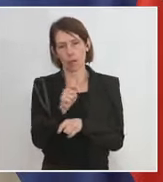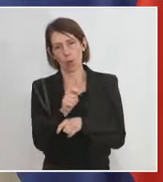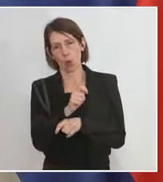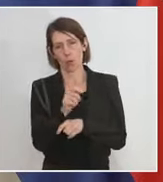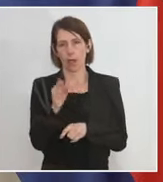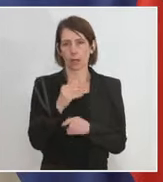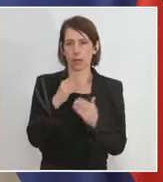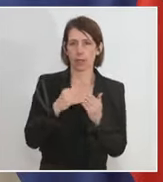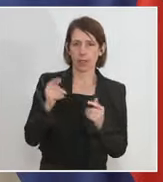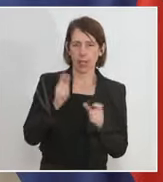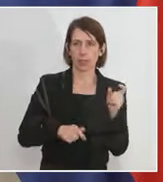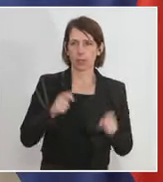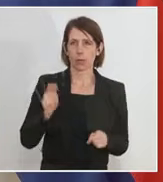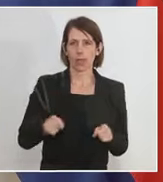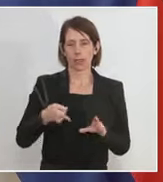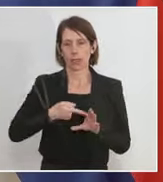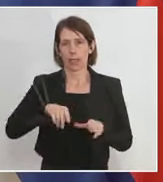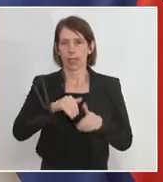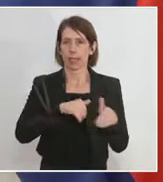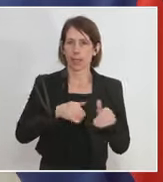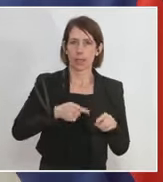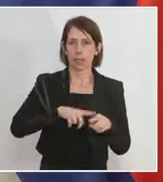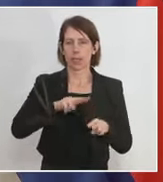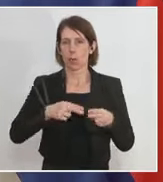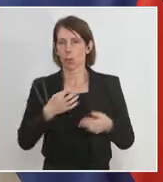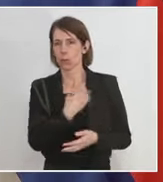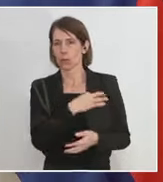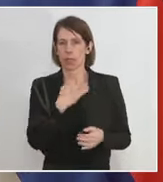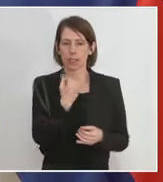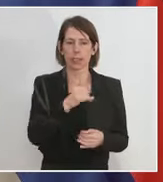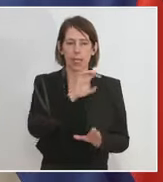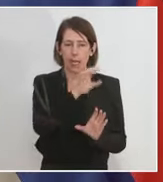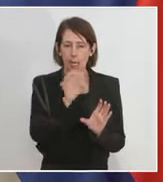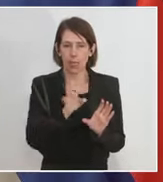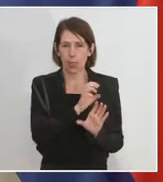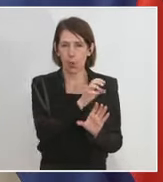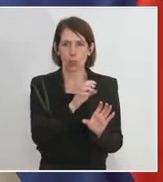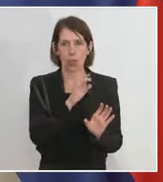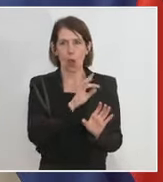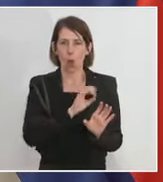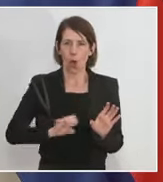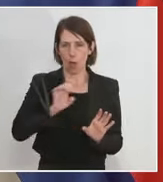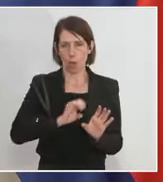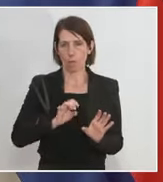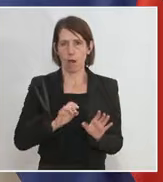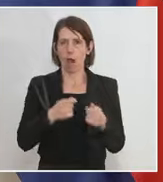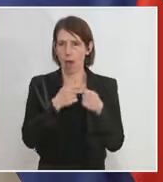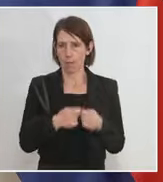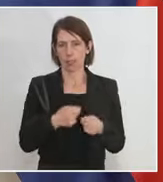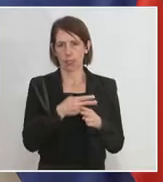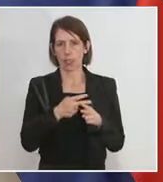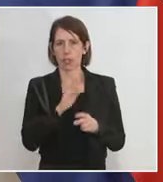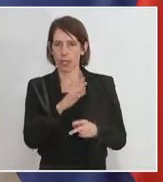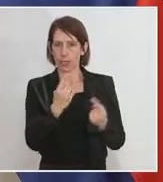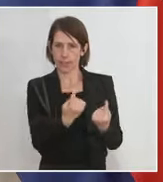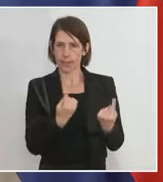Experten des Gesundheitsministeriums, Innenministeriums und Bundeskanzler, jede einzelne Region in Europa und die Situation in den Mitgliedstaaten. Wir